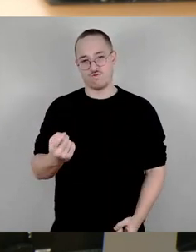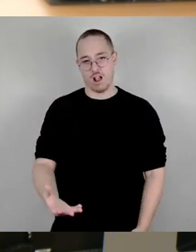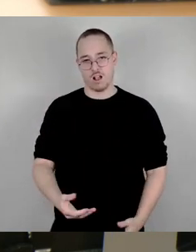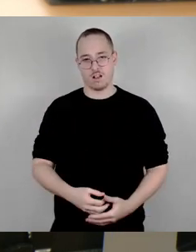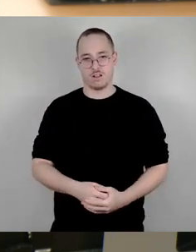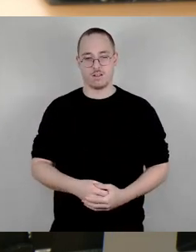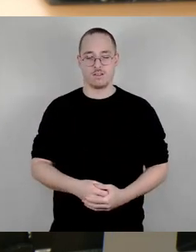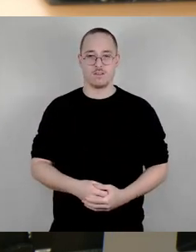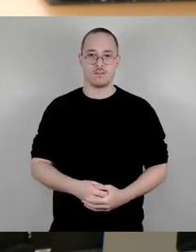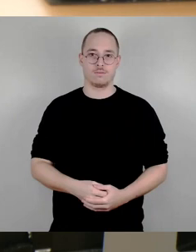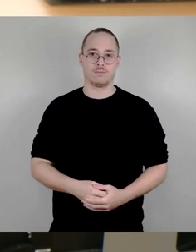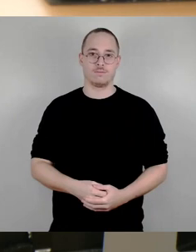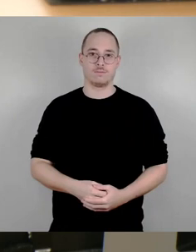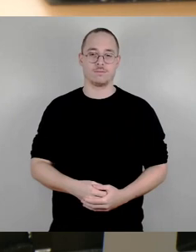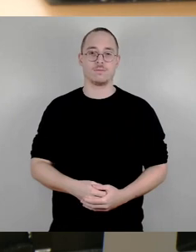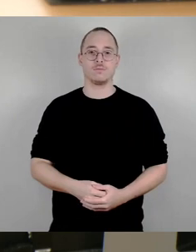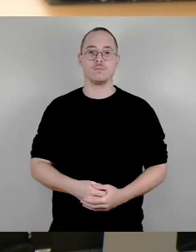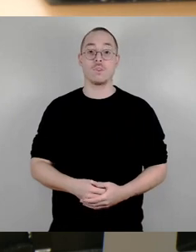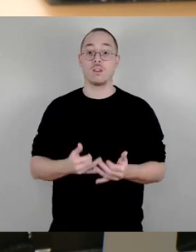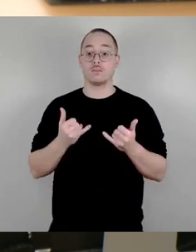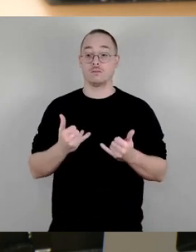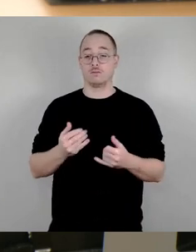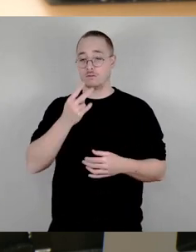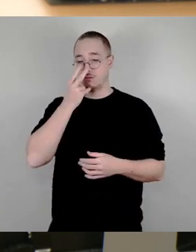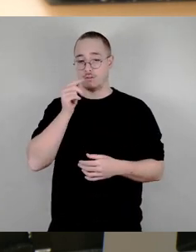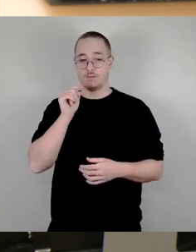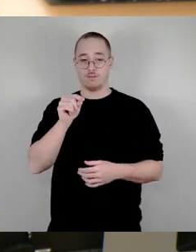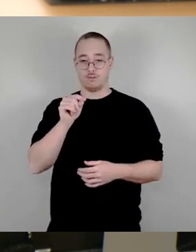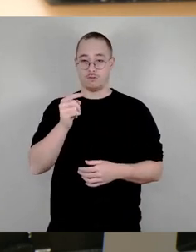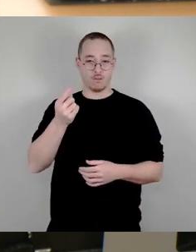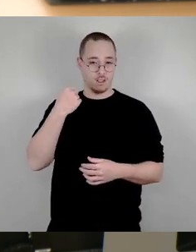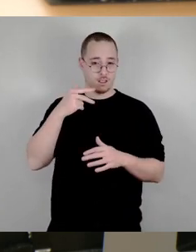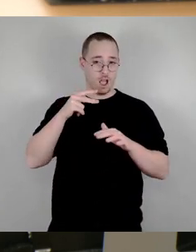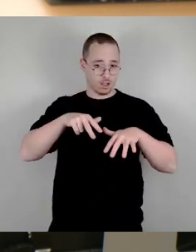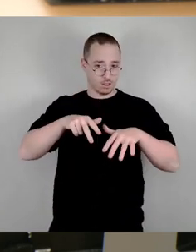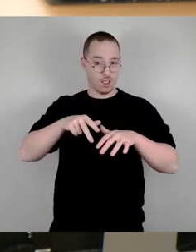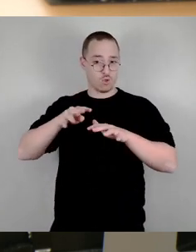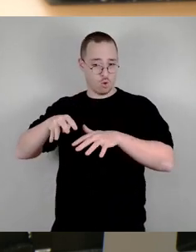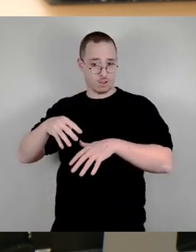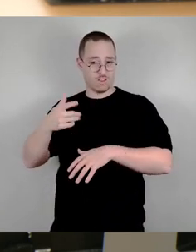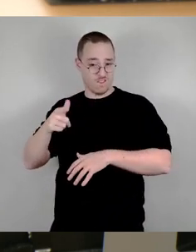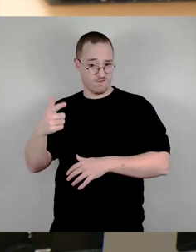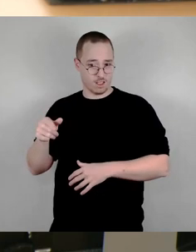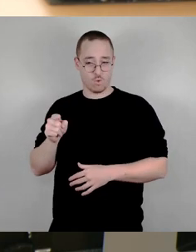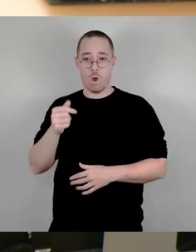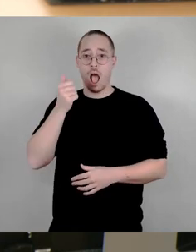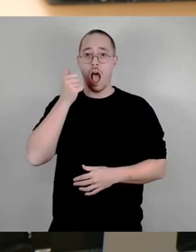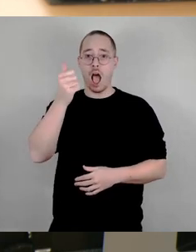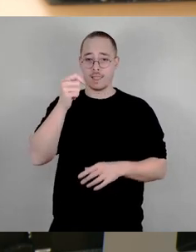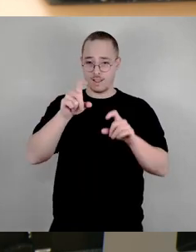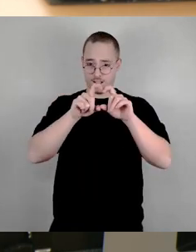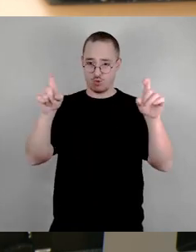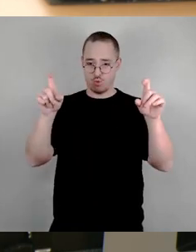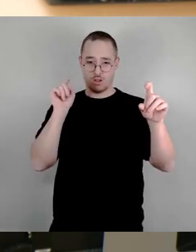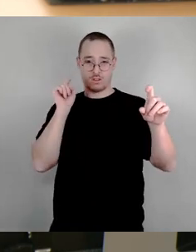diesen Jahren eine Agentur immer wieder die wesentlichen